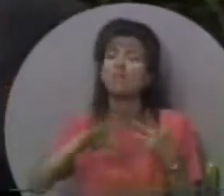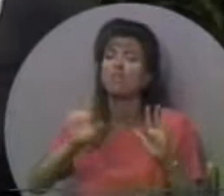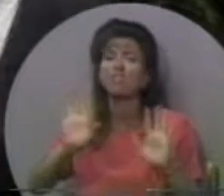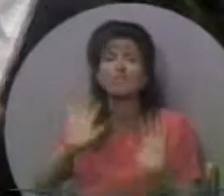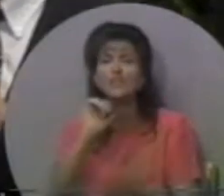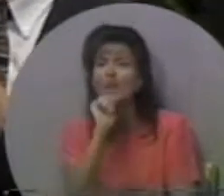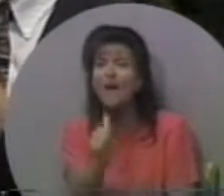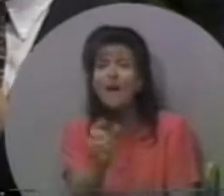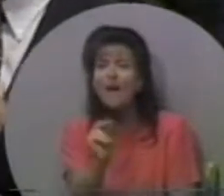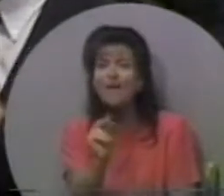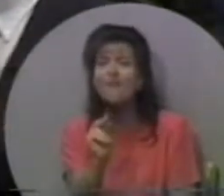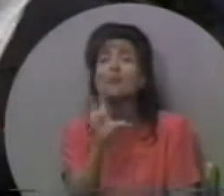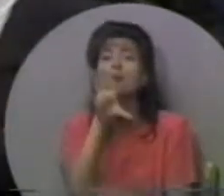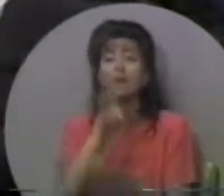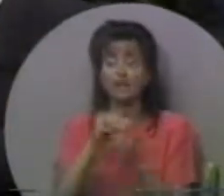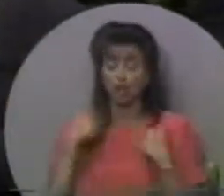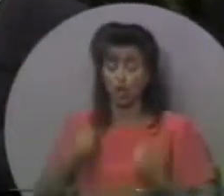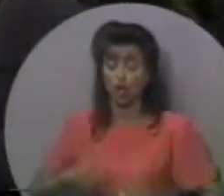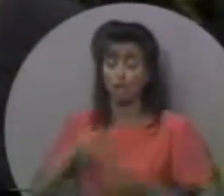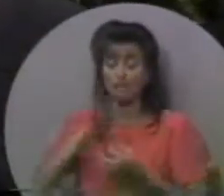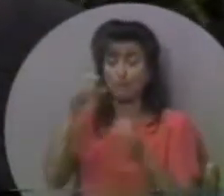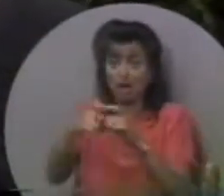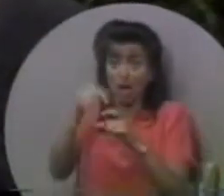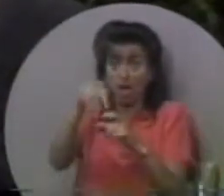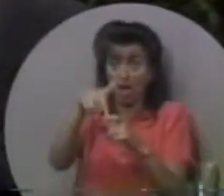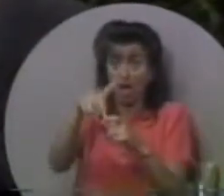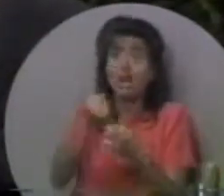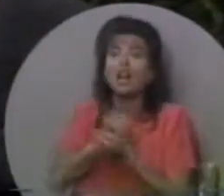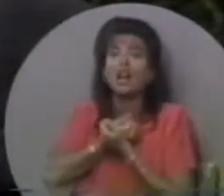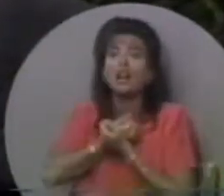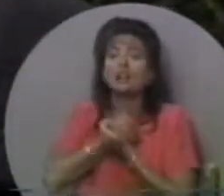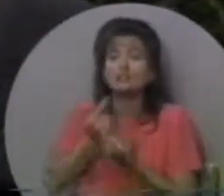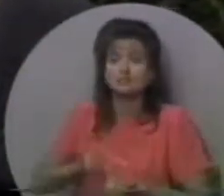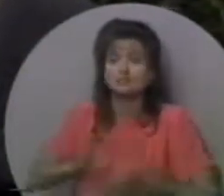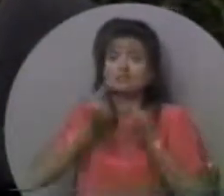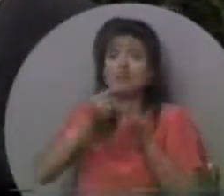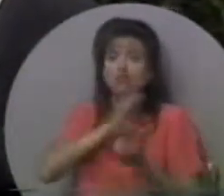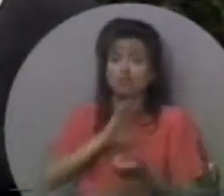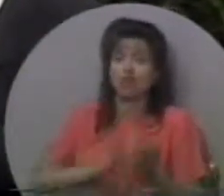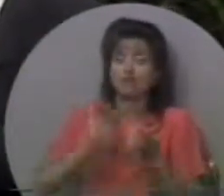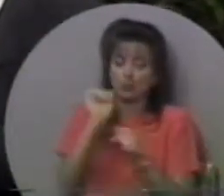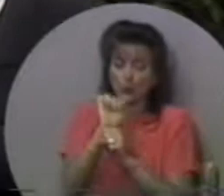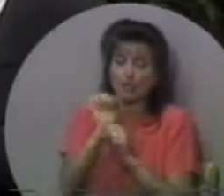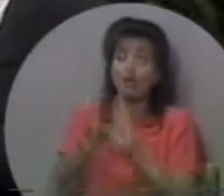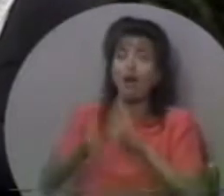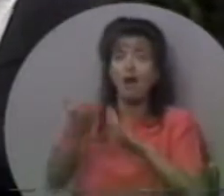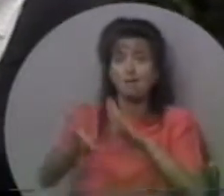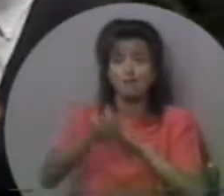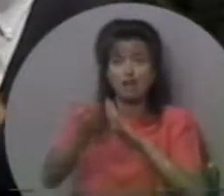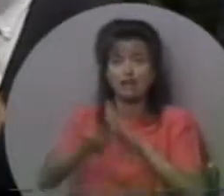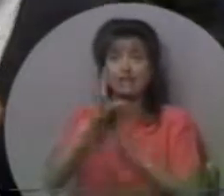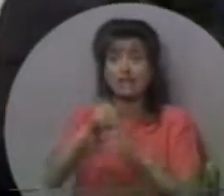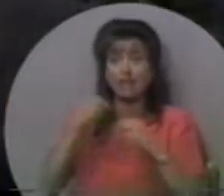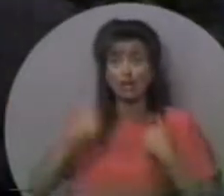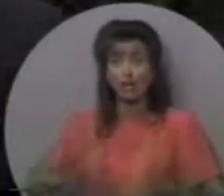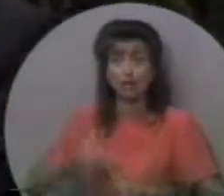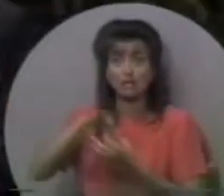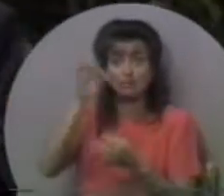не в бруді, але в нашому людському душі, там, де живий, люблячий Христос діє.